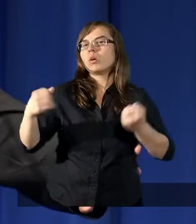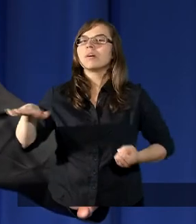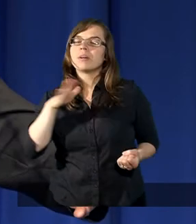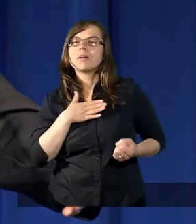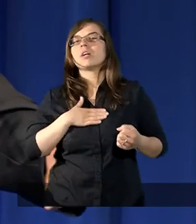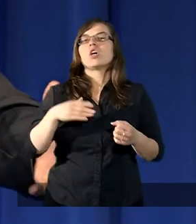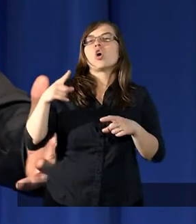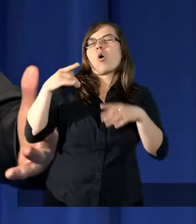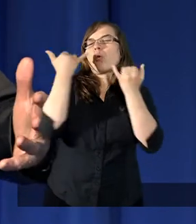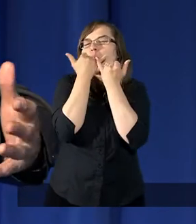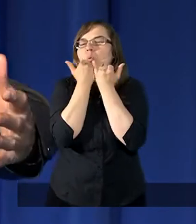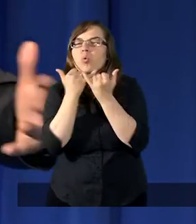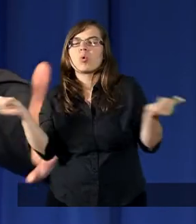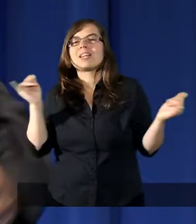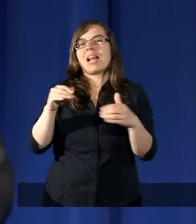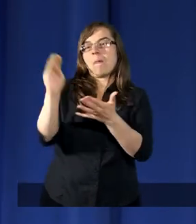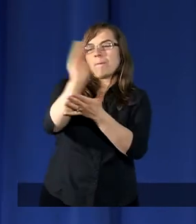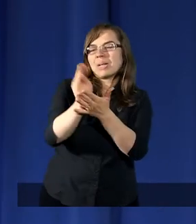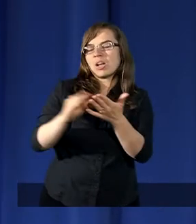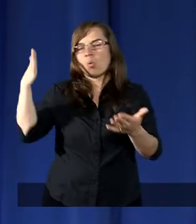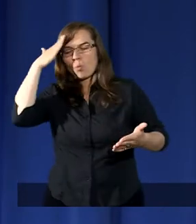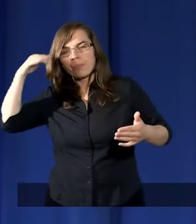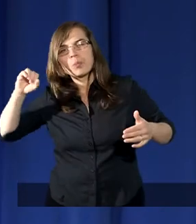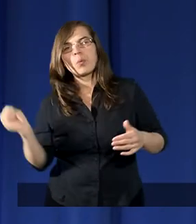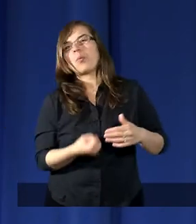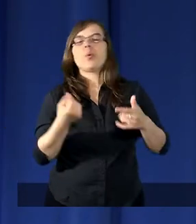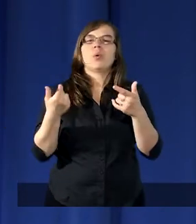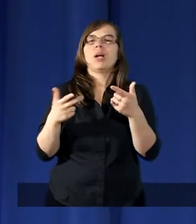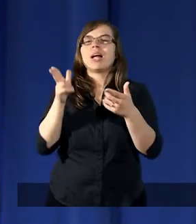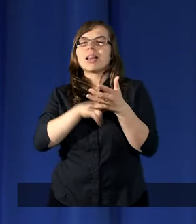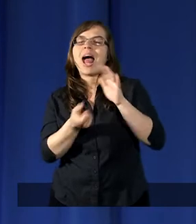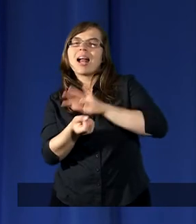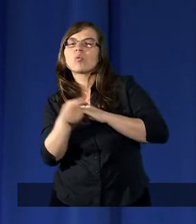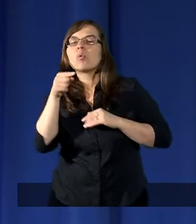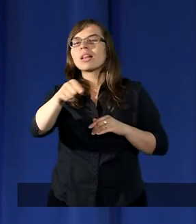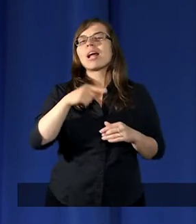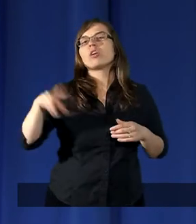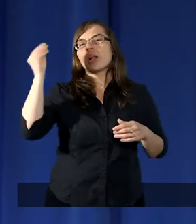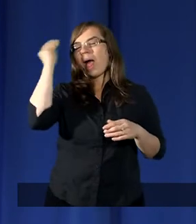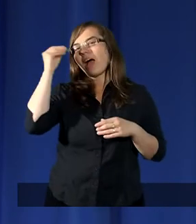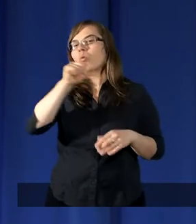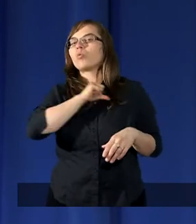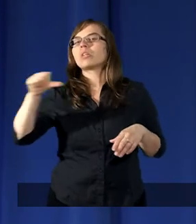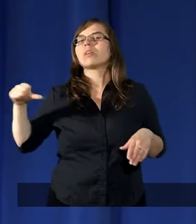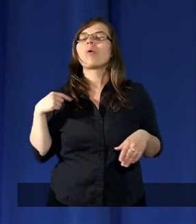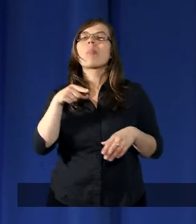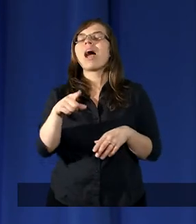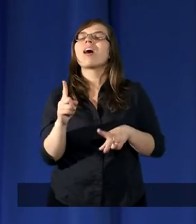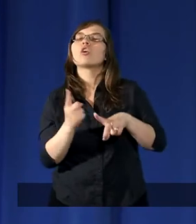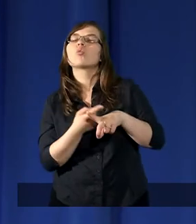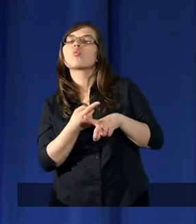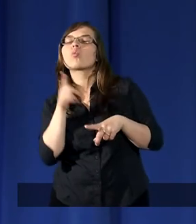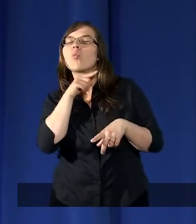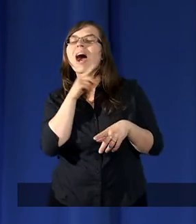nauczył się sztuki czytania, pisania, między innymi na skutek tego, że nauczył się tej sztuki